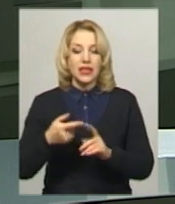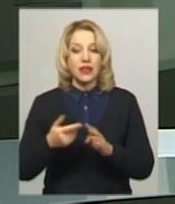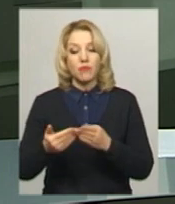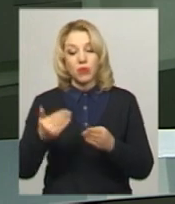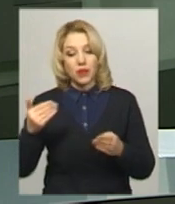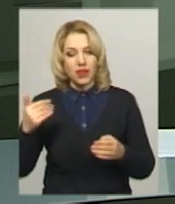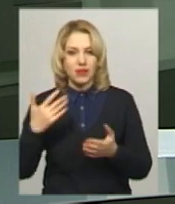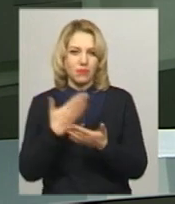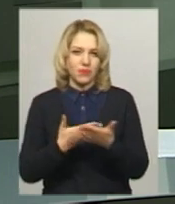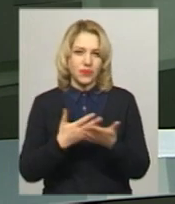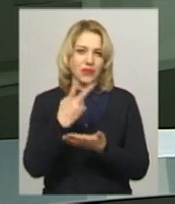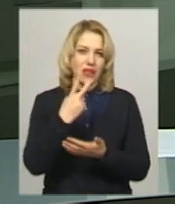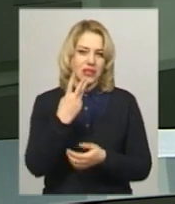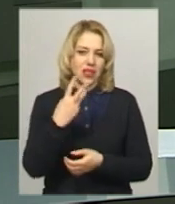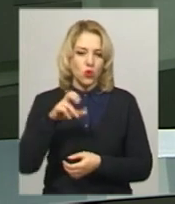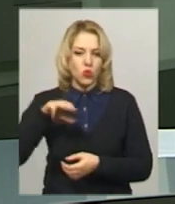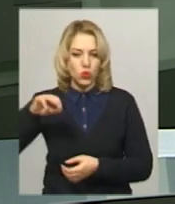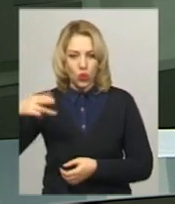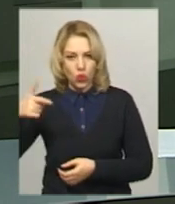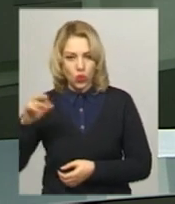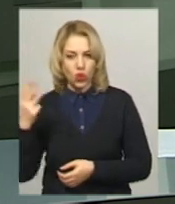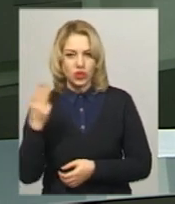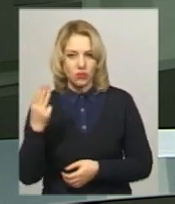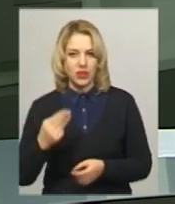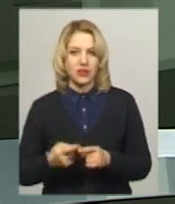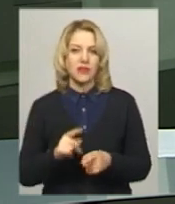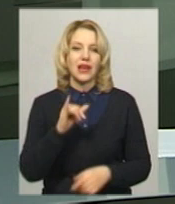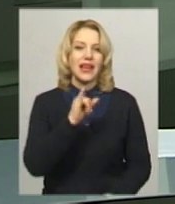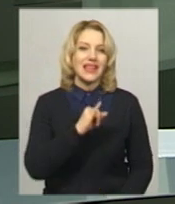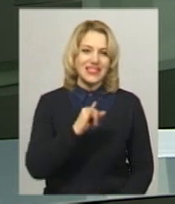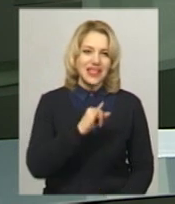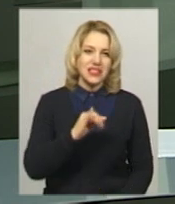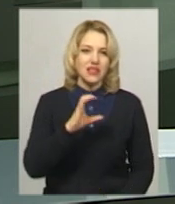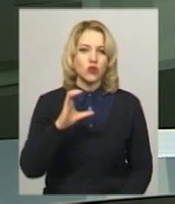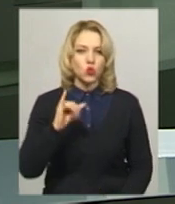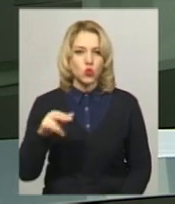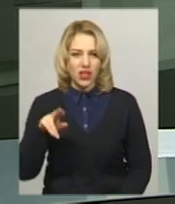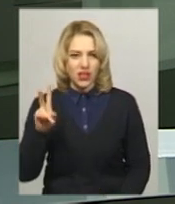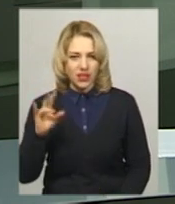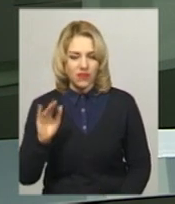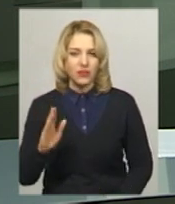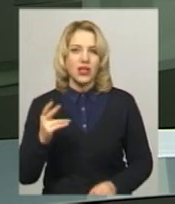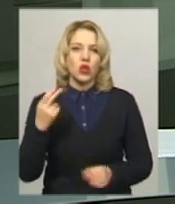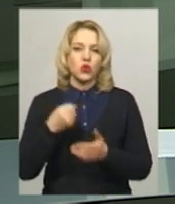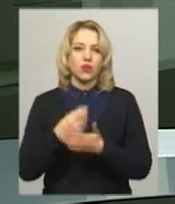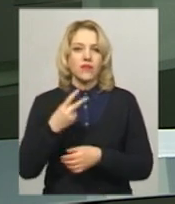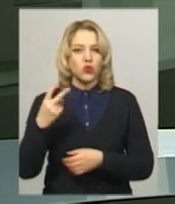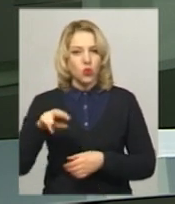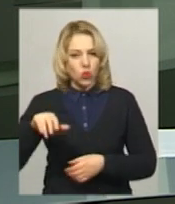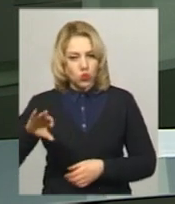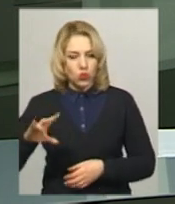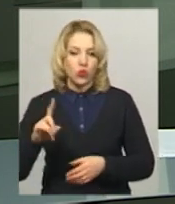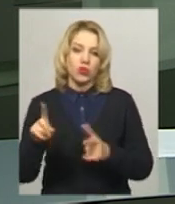до 23 лютого, а в Ізяславі та Судилкові – до 22 лютого. Чи продовжуватимуть карантин далі, вирішуватимуть на